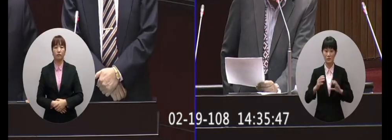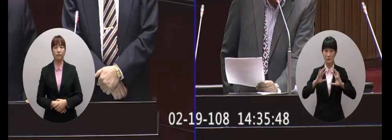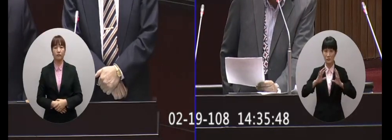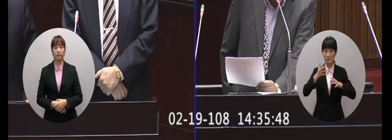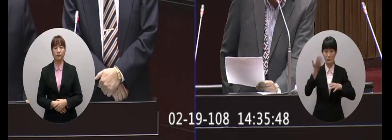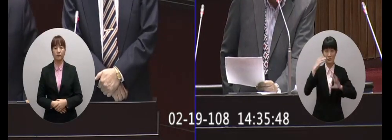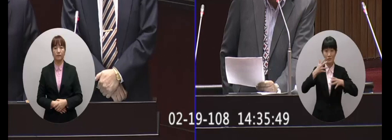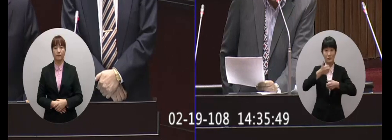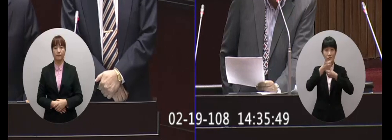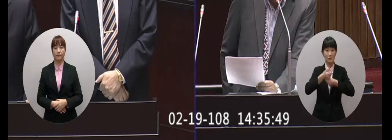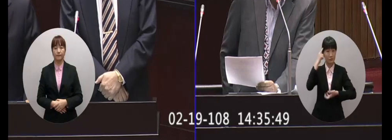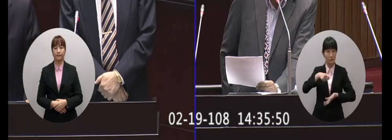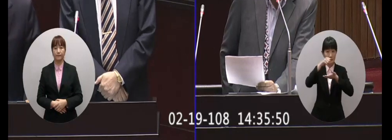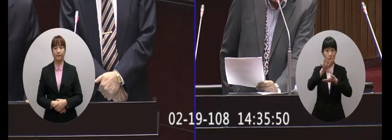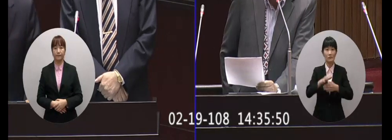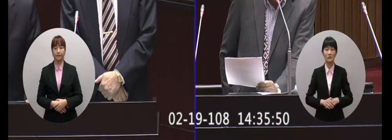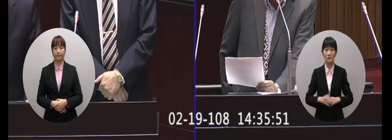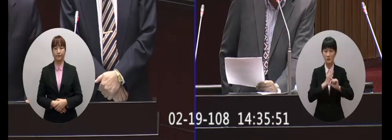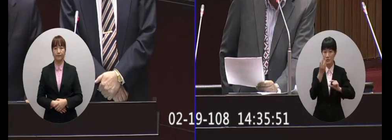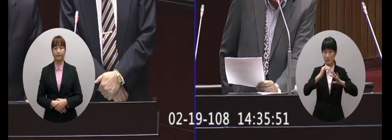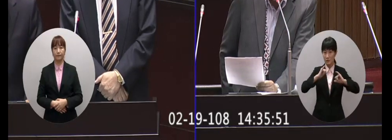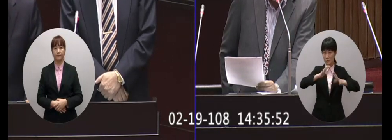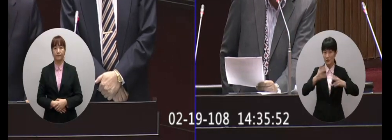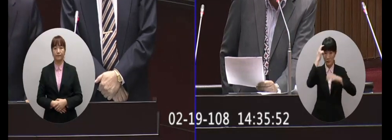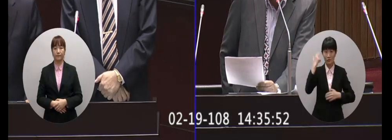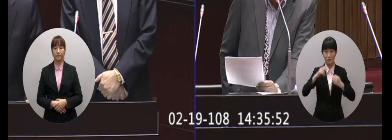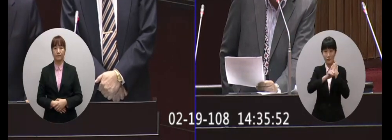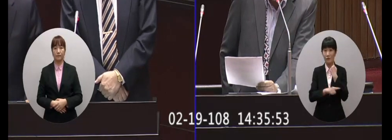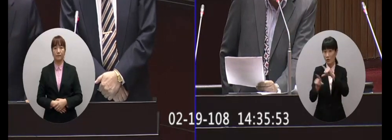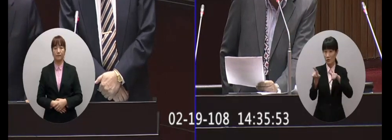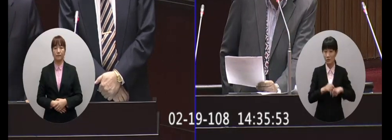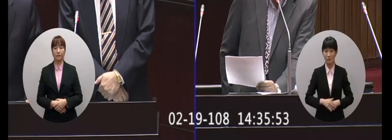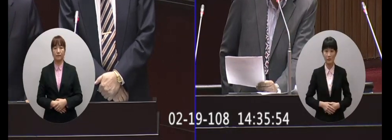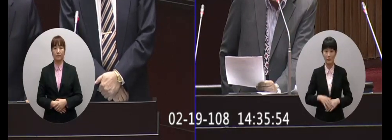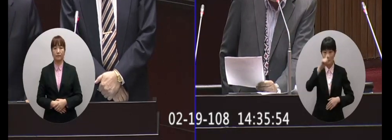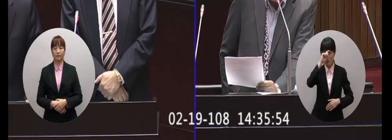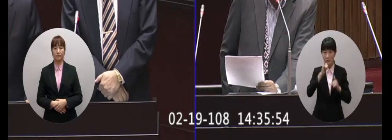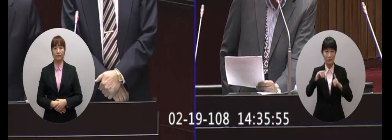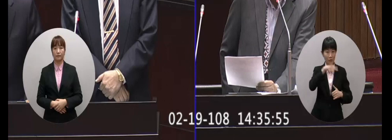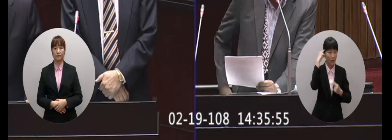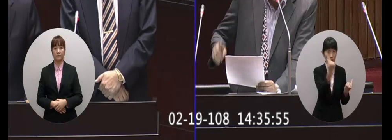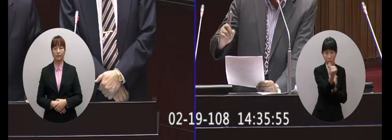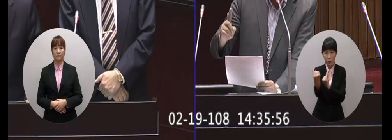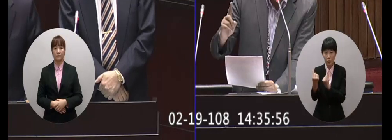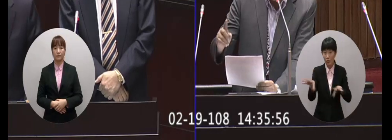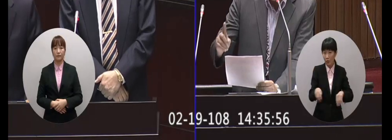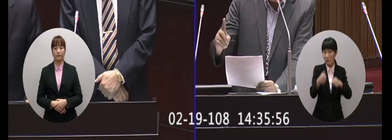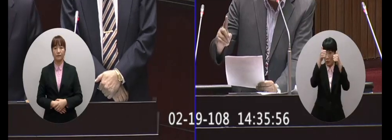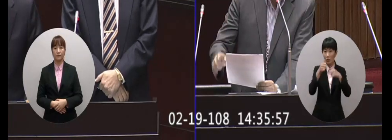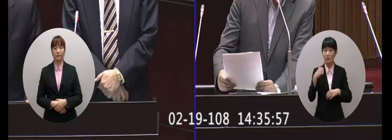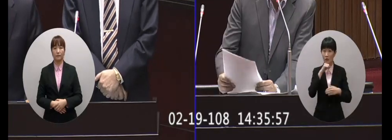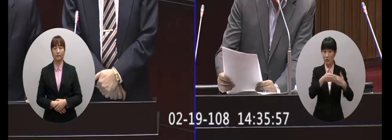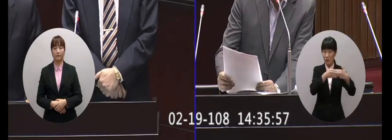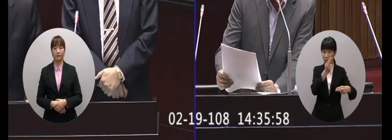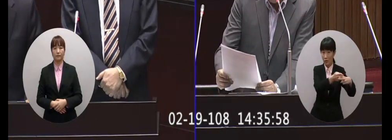談的一個架構就是在中華民國憲法的架構下兩個前提就是在國內民意達成高度共識兩岸累積足夠的